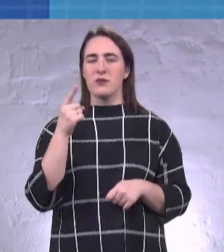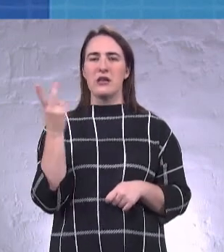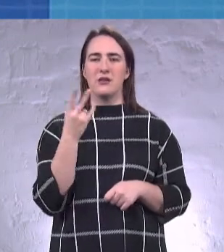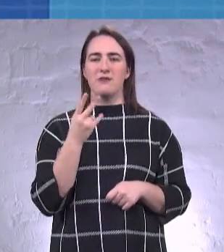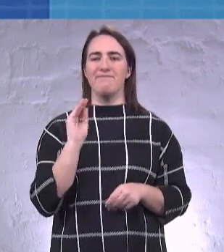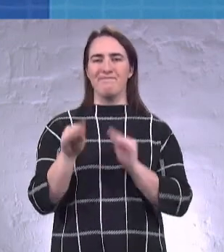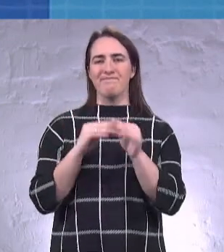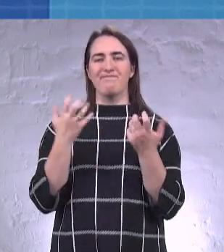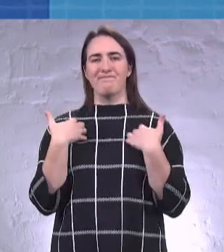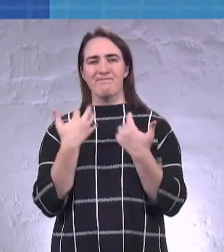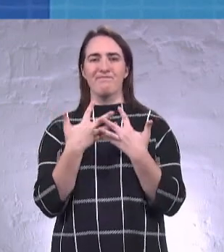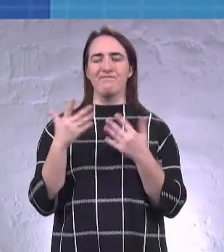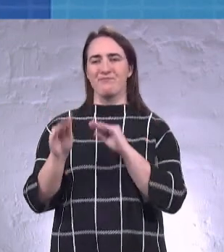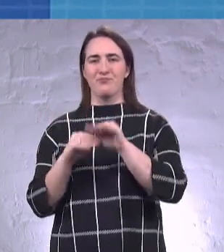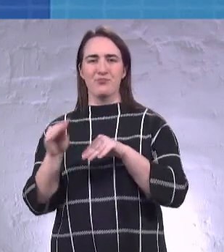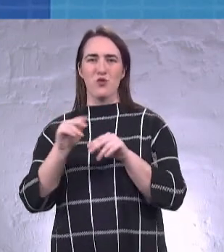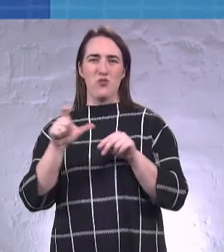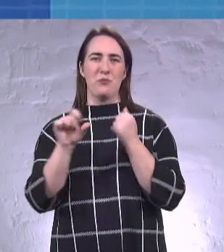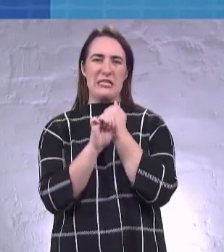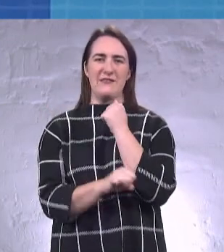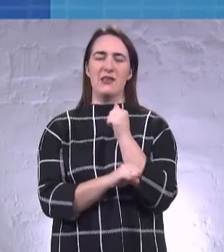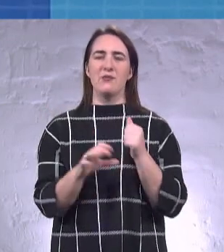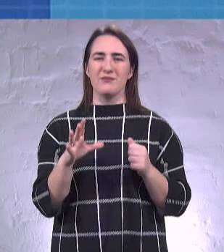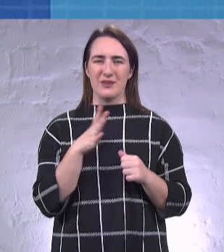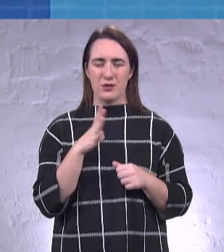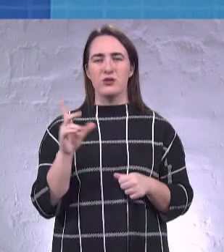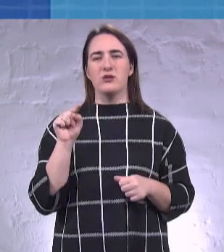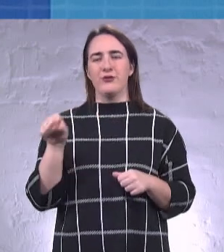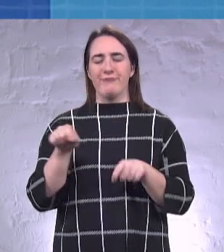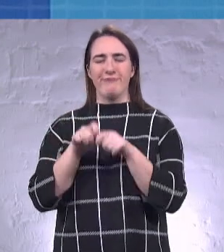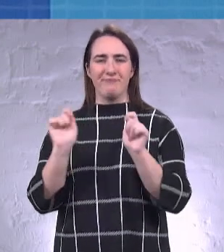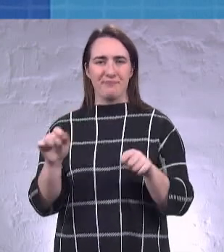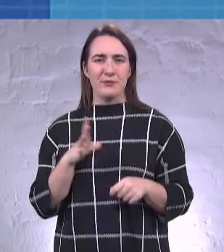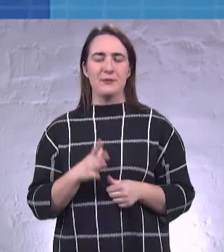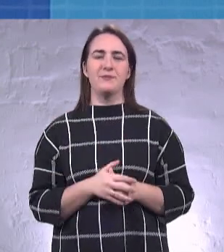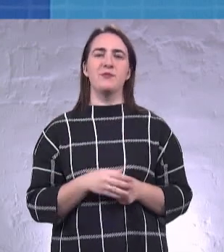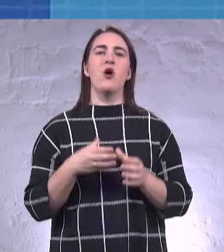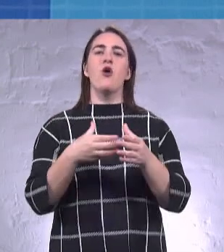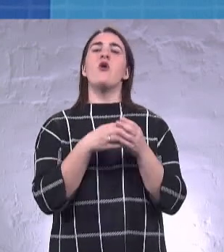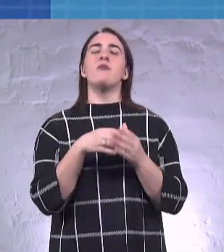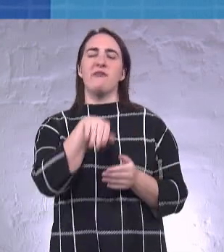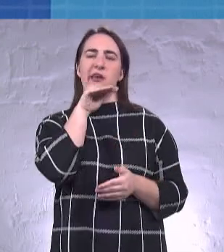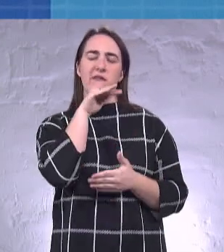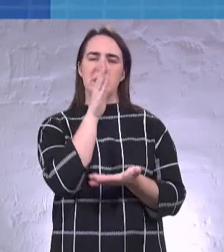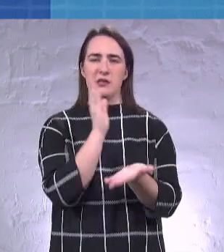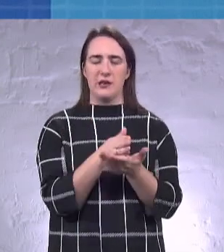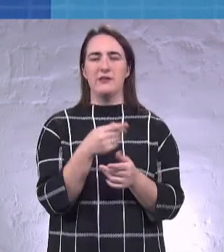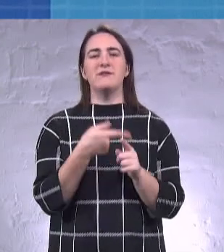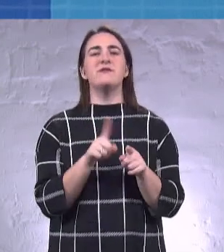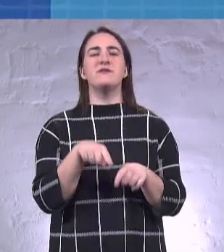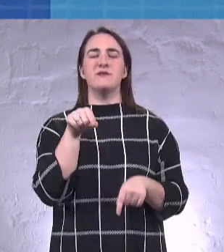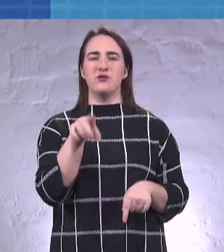і дати можливість їм легалізуватись. Команда фахівців є, я ж ці часи